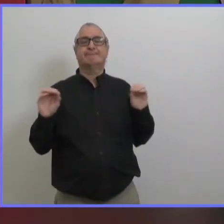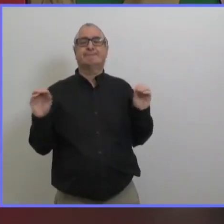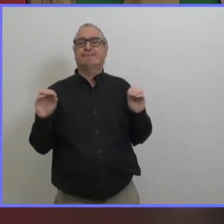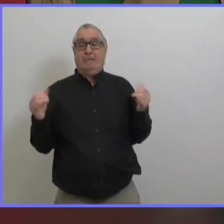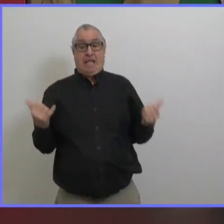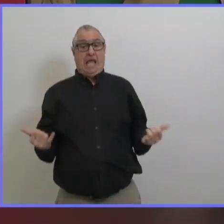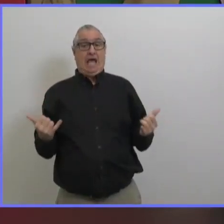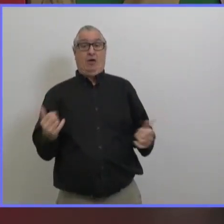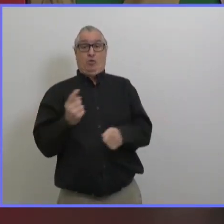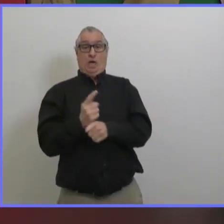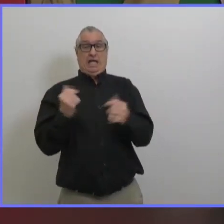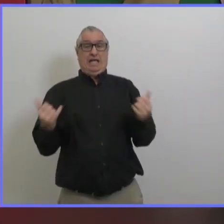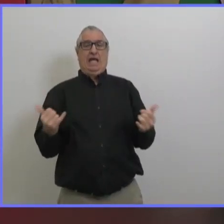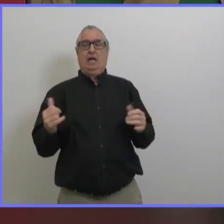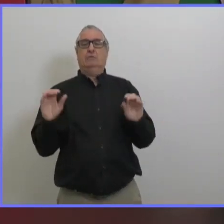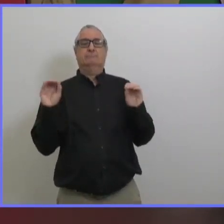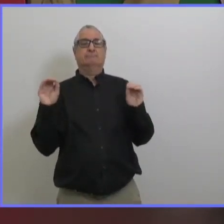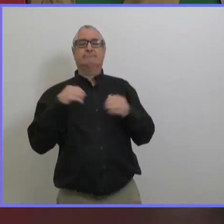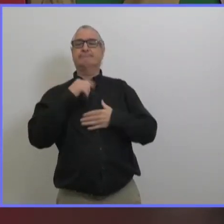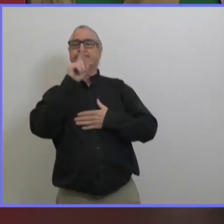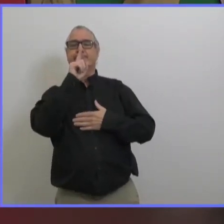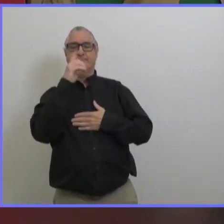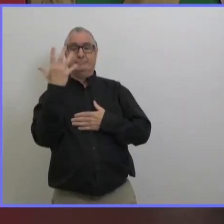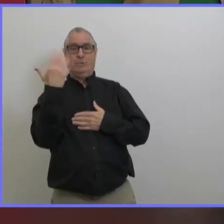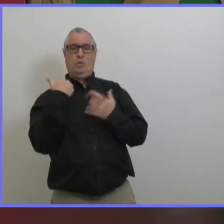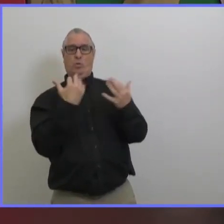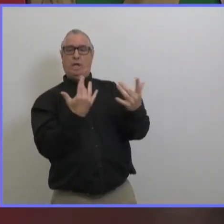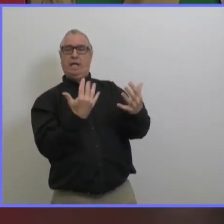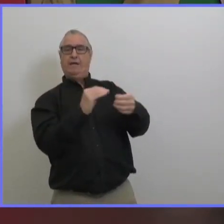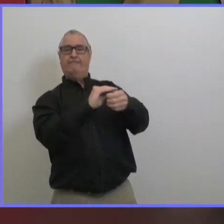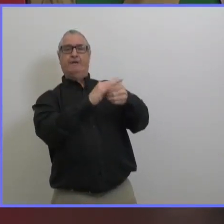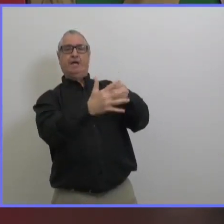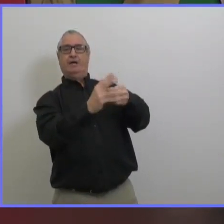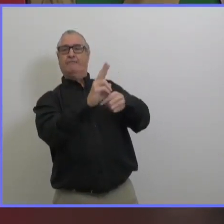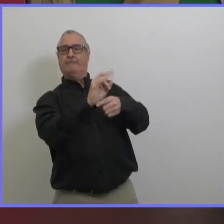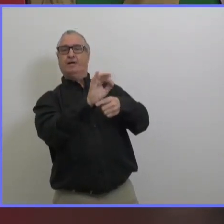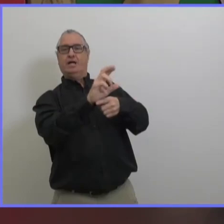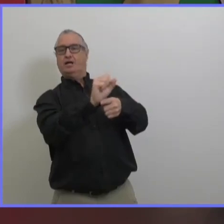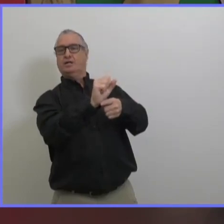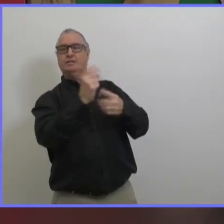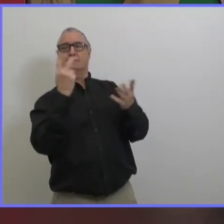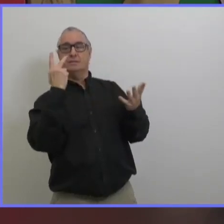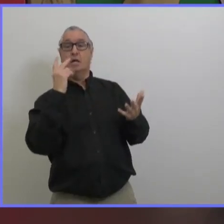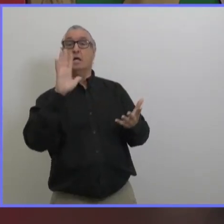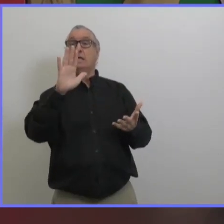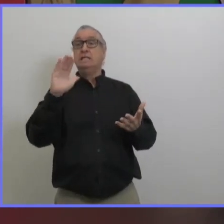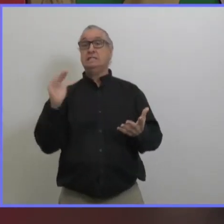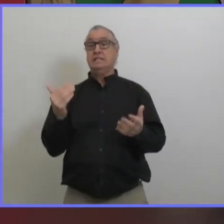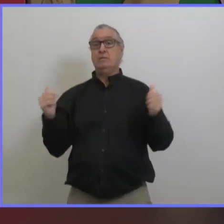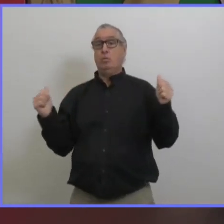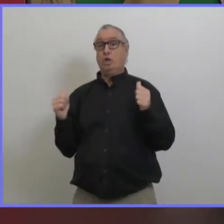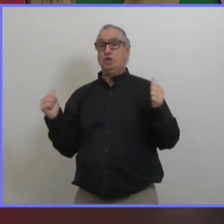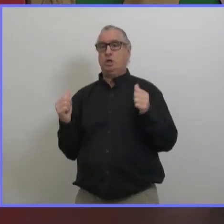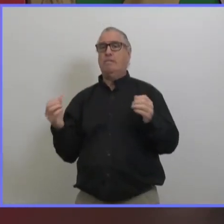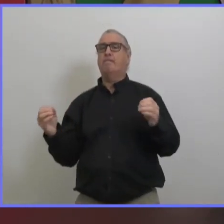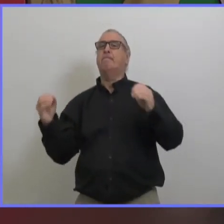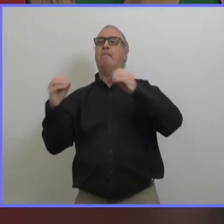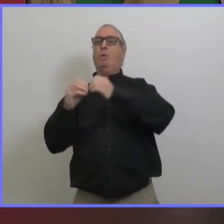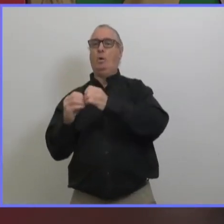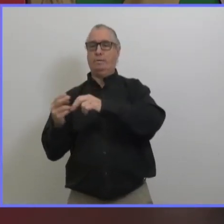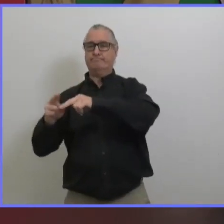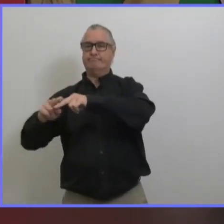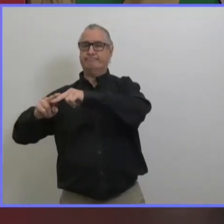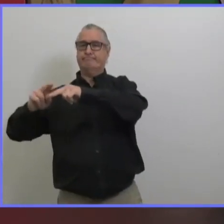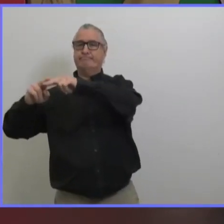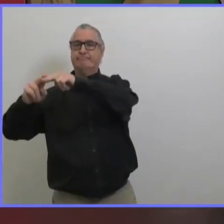épidémiologues ont dit que la dernière chose qui va revenir après cette pandémie ça va être les grands